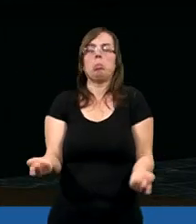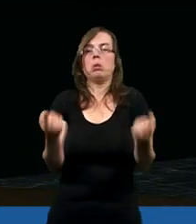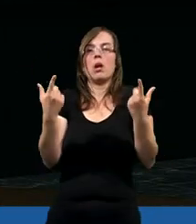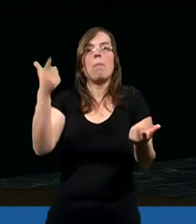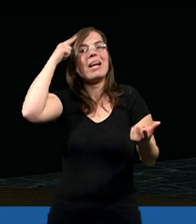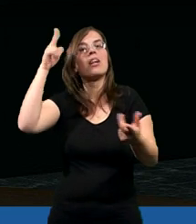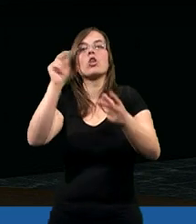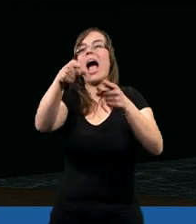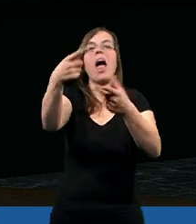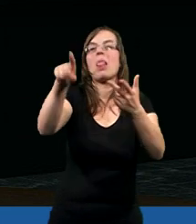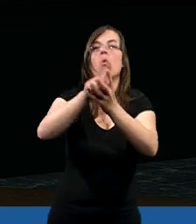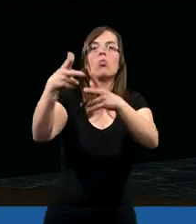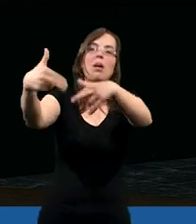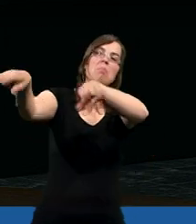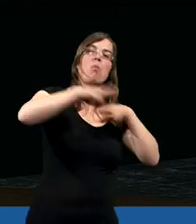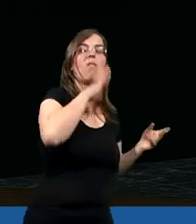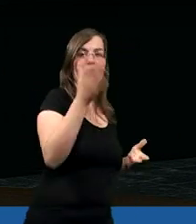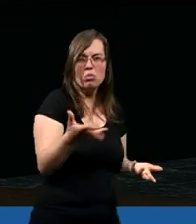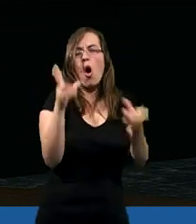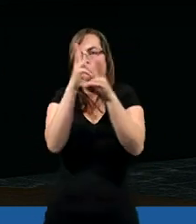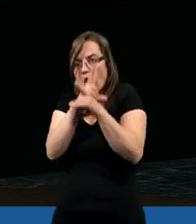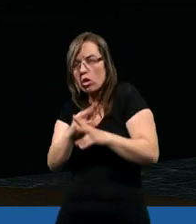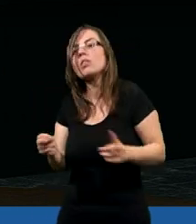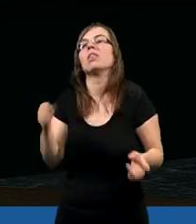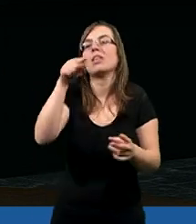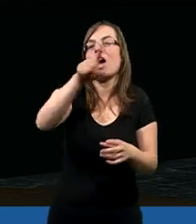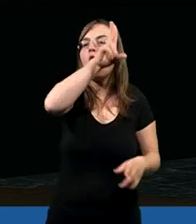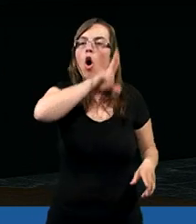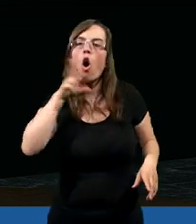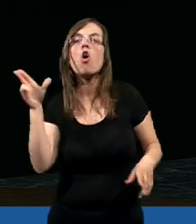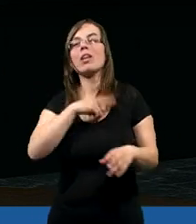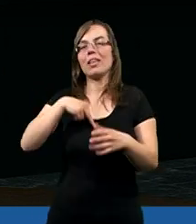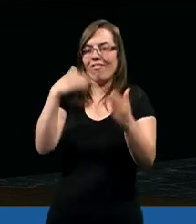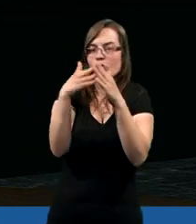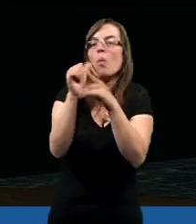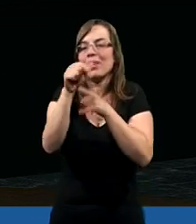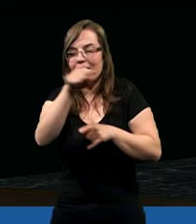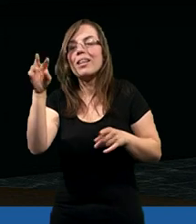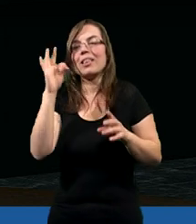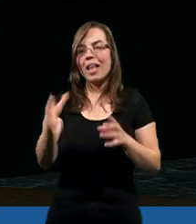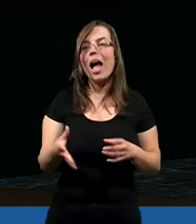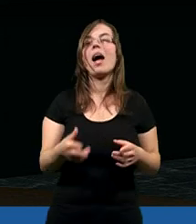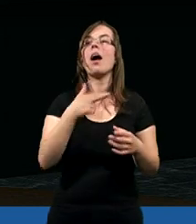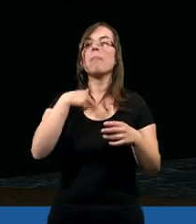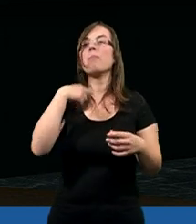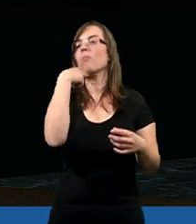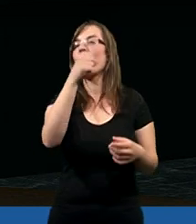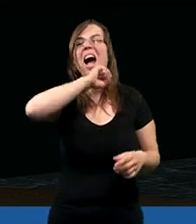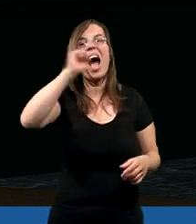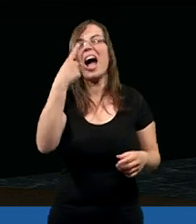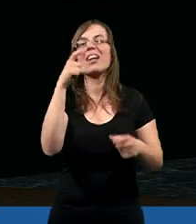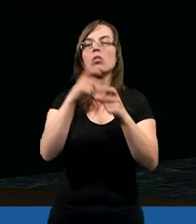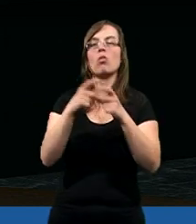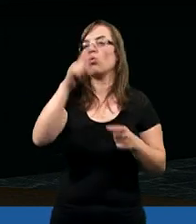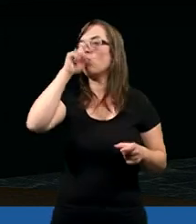pytali, czy z powrotem wrócimy. Powiem, pewnie, oczywiście, tam są nasze rodziny, to jest nasz dom i tak dalej. Nie powiedzieliśmy